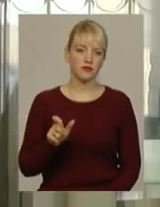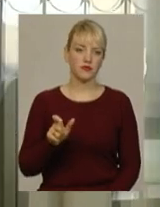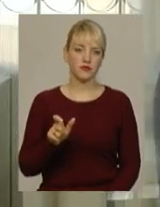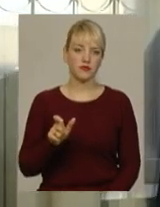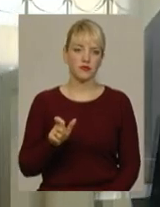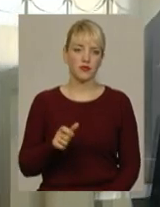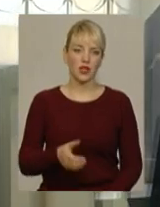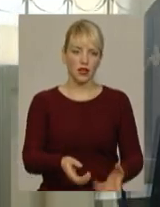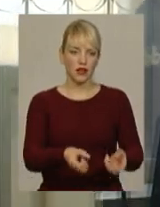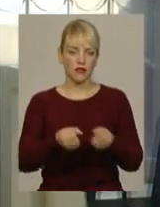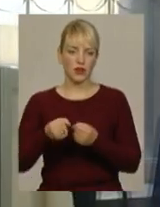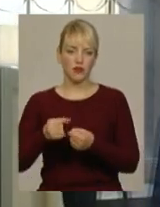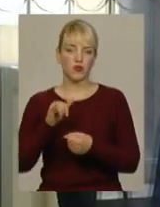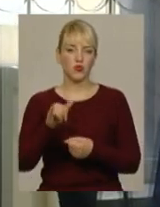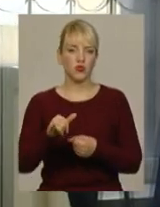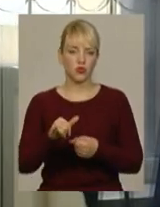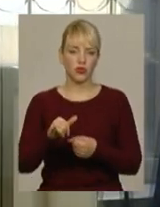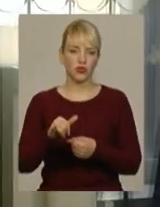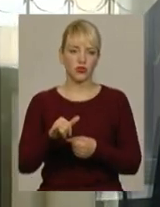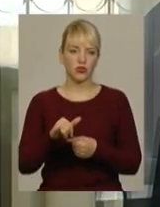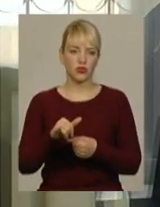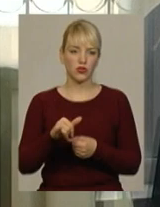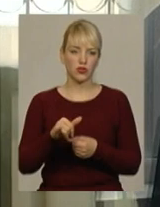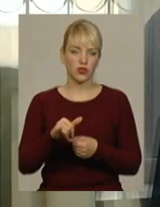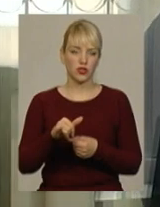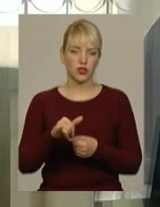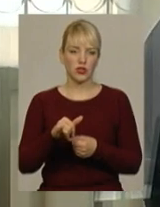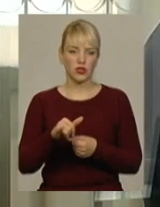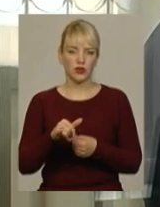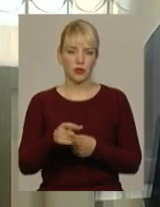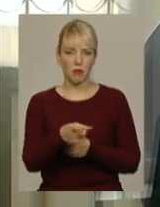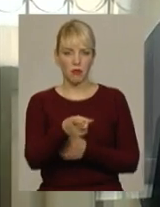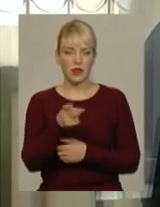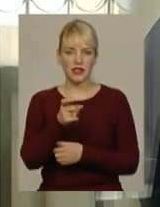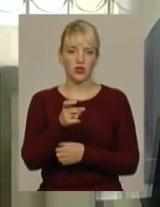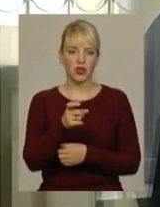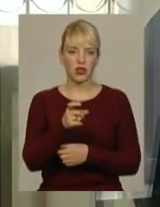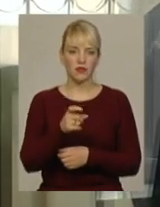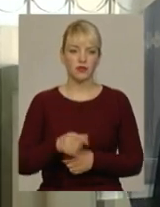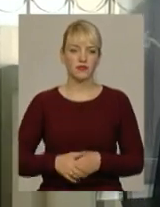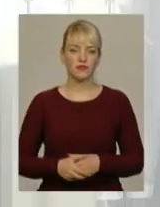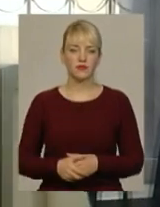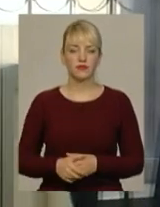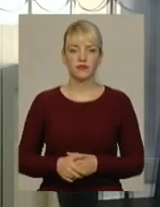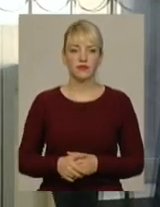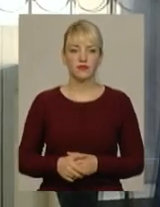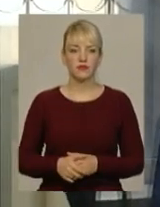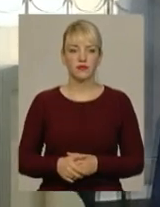вирівав в нього кабру, розвірнувши і витягнув пістель на кабру.